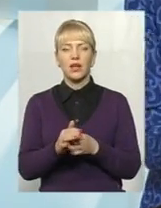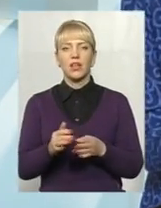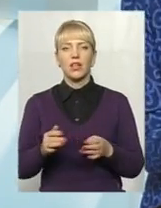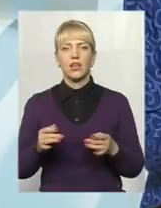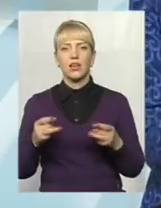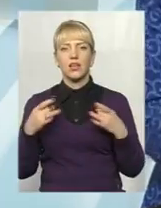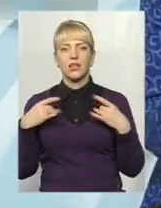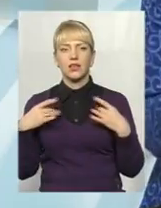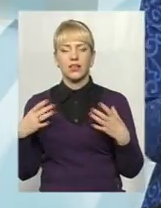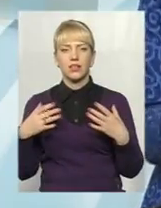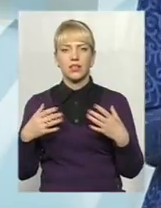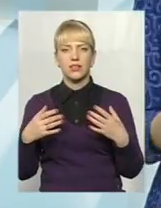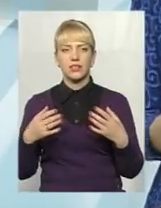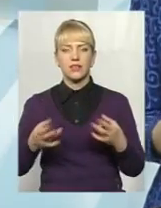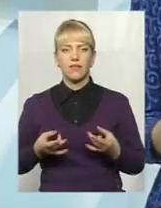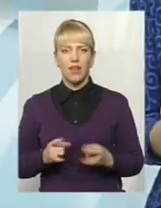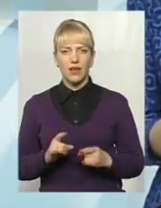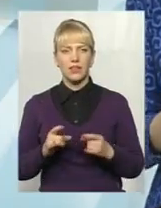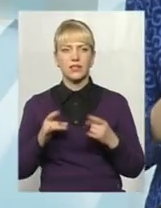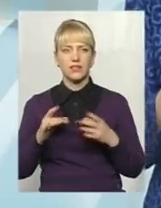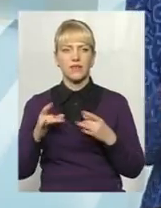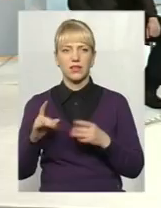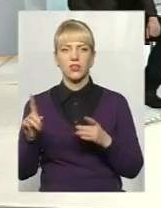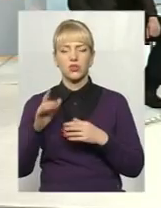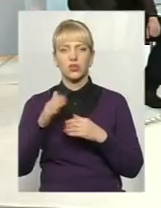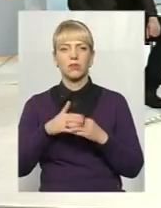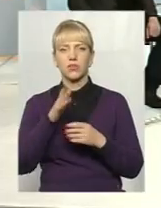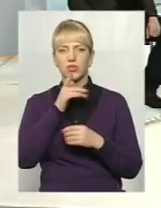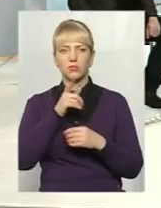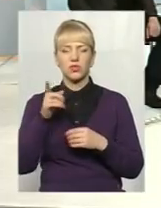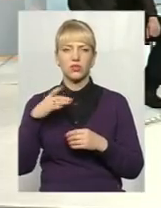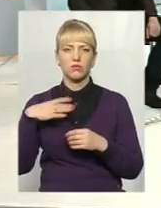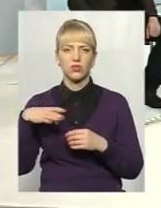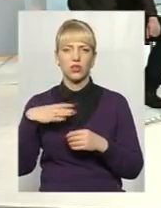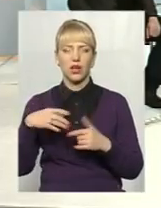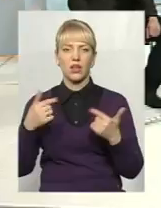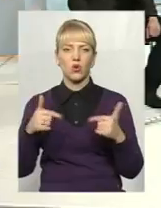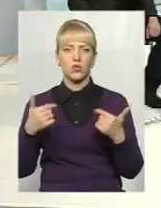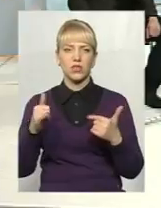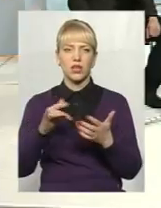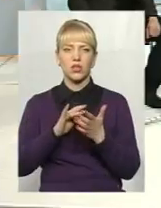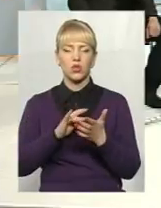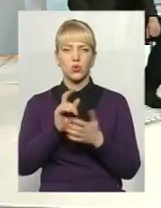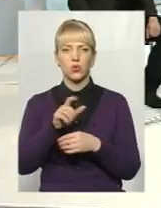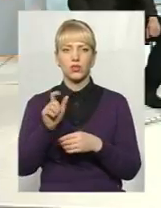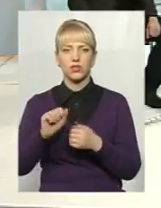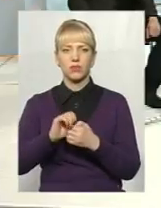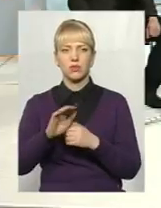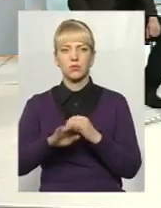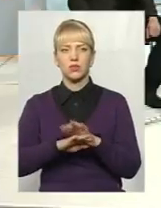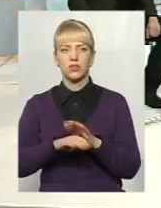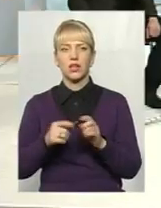-новорічні свята. Що найближчим часом чекає гостей і туристів Кам'янця? Того року ми